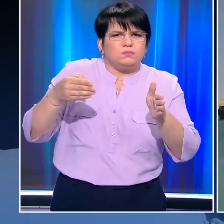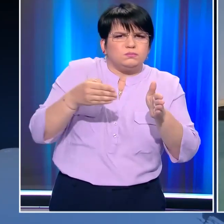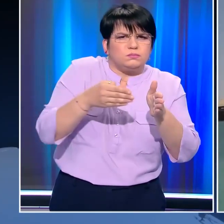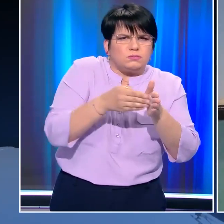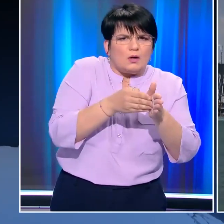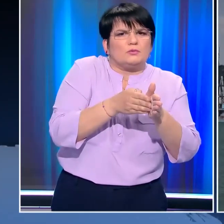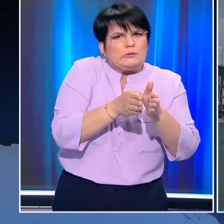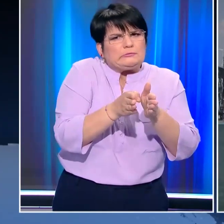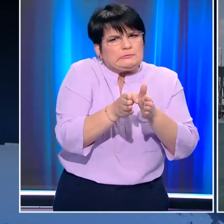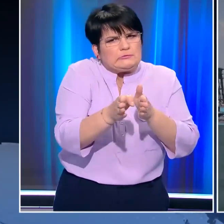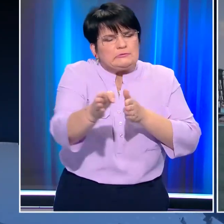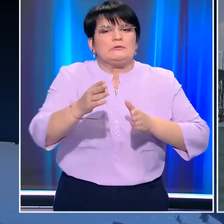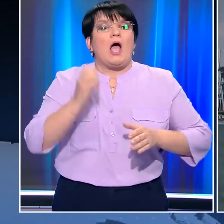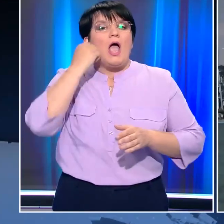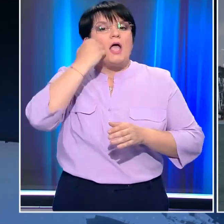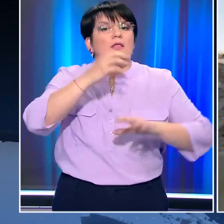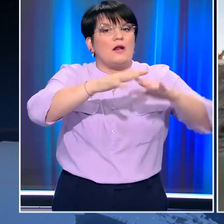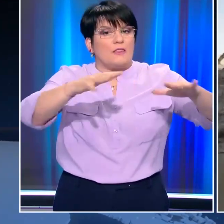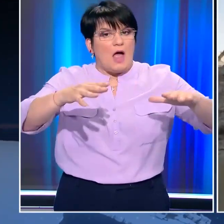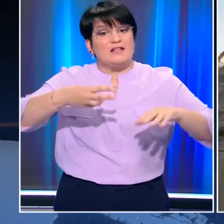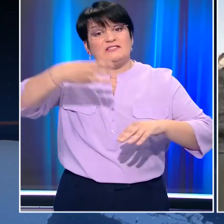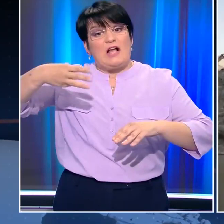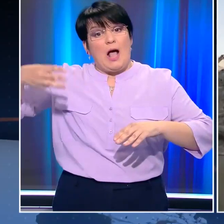Που συνδέει την ερυθρά θάλασσα με τη Μεσόγειο.